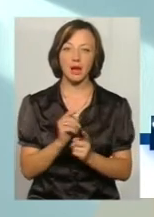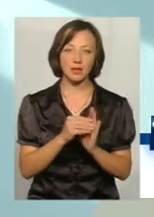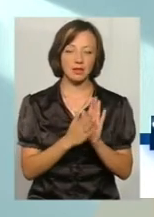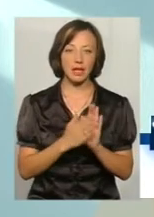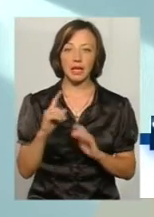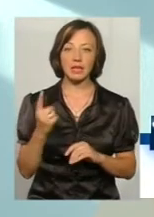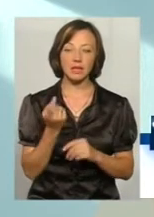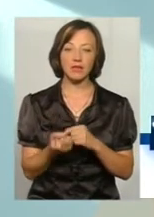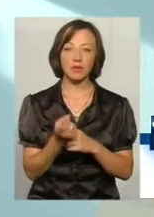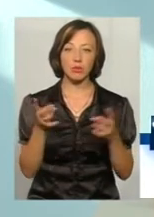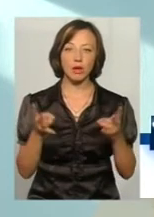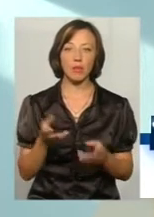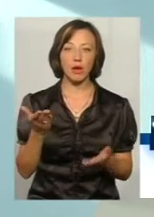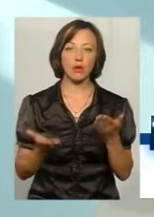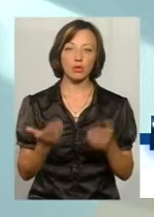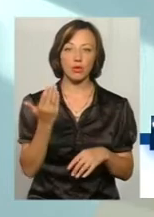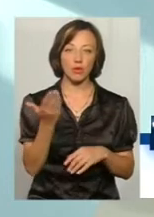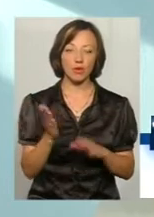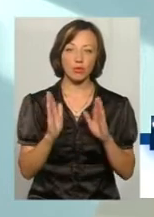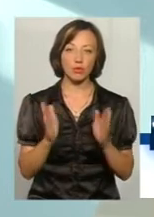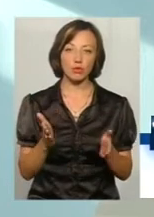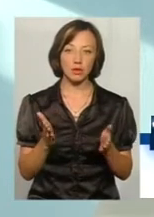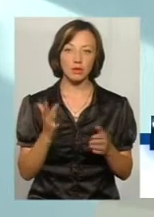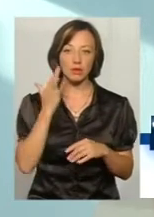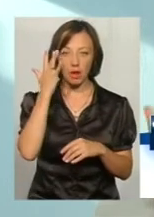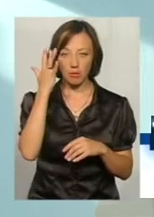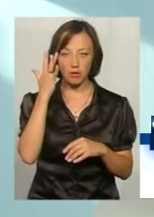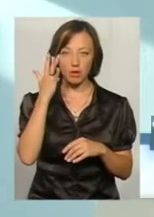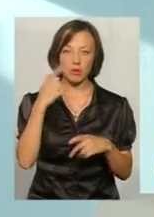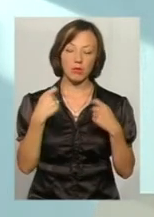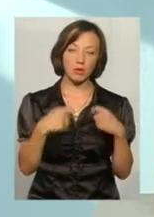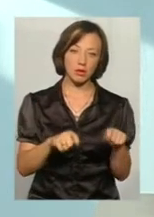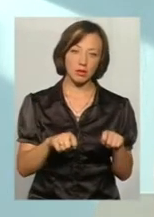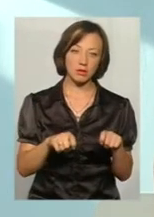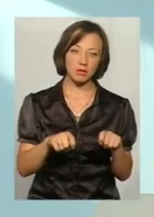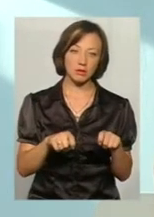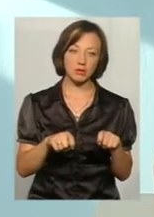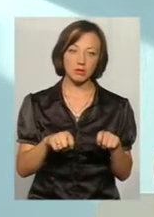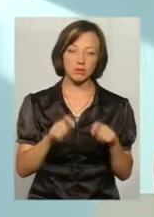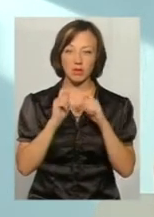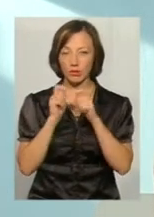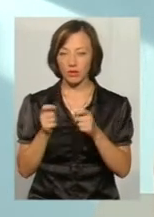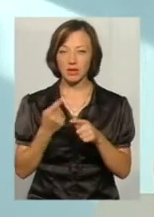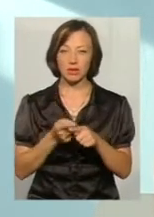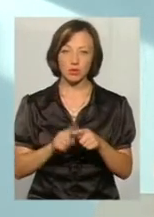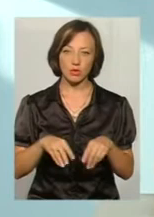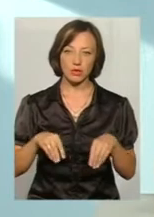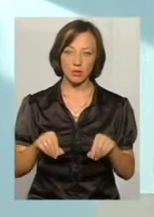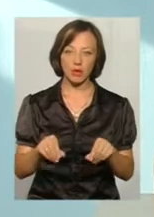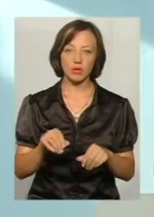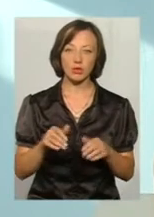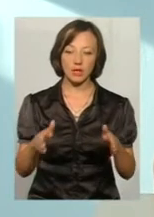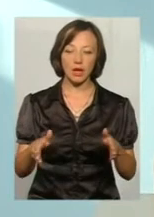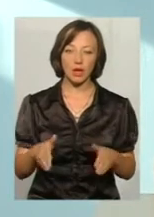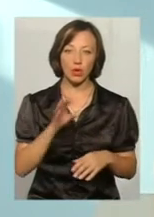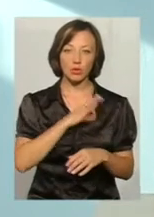Єдине, виникне така потреба, якщо ви будете мати намір відчужити зазначену земельну ділянку. І, до речі,